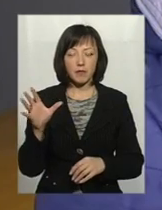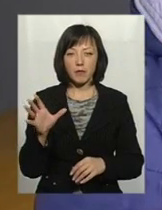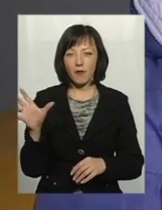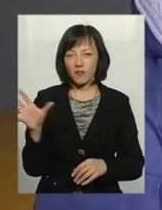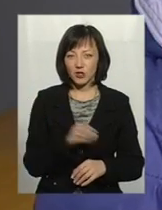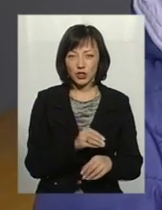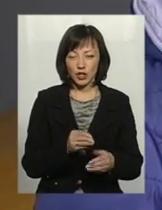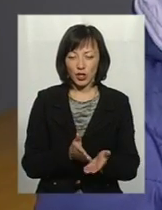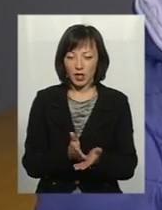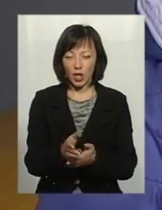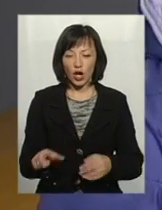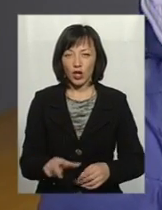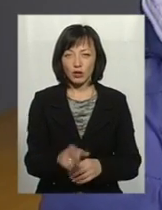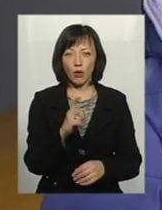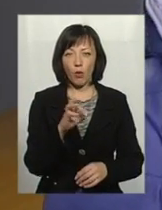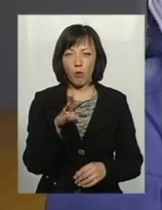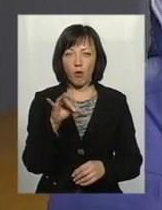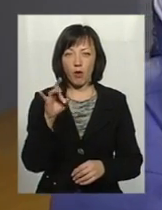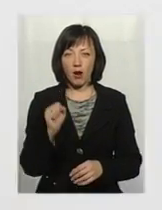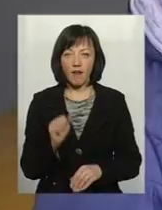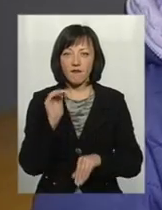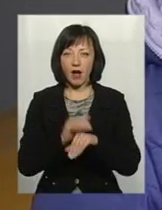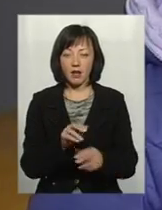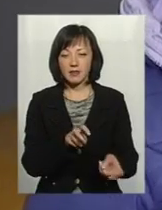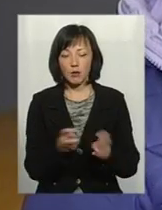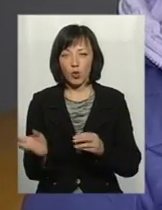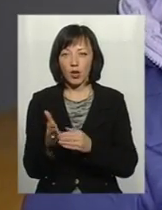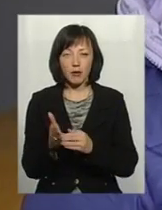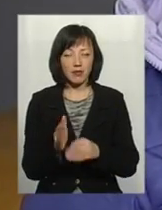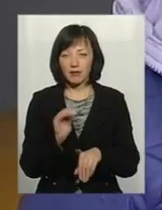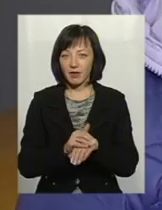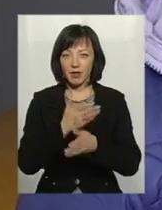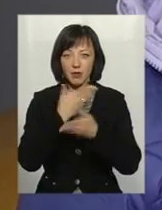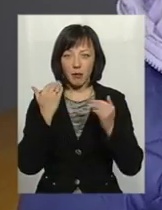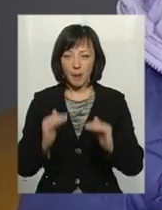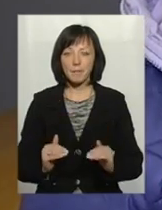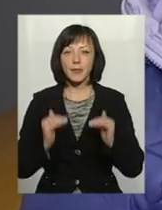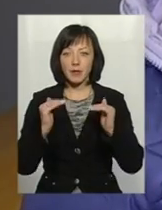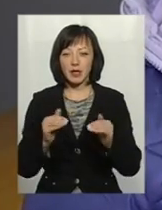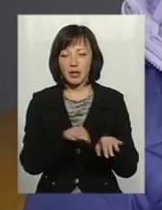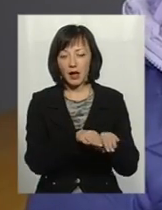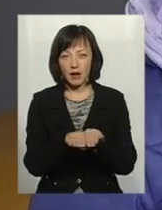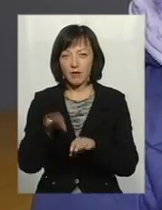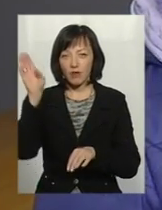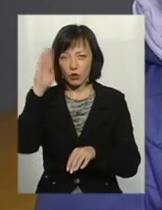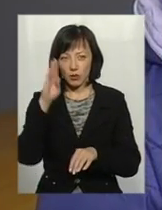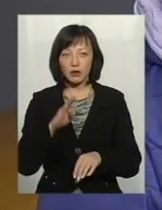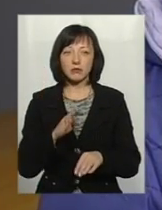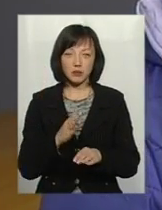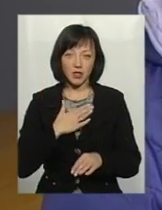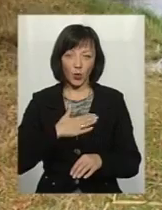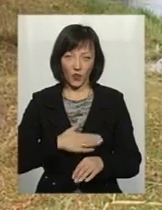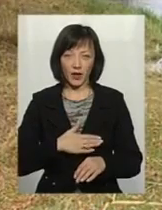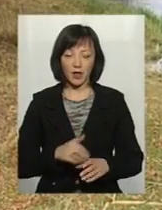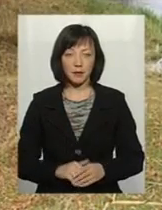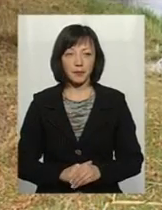хомора фактів замору риби не виявлено. Підняття рівня води задовільніть для зимівлі водних біоресурсів.